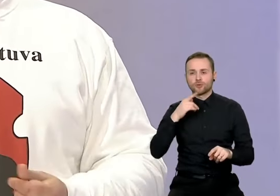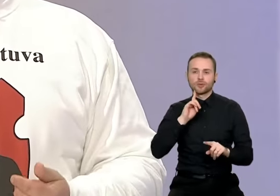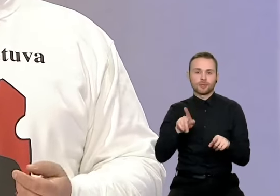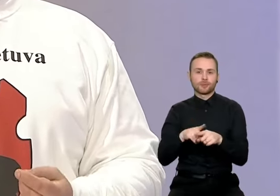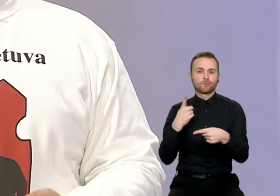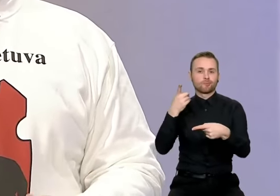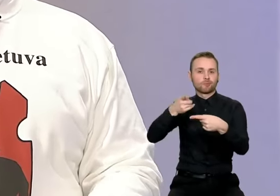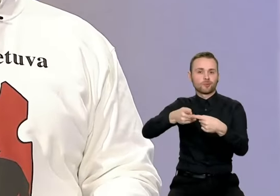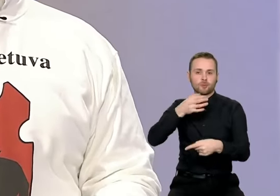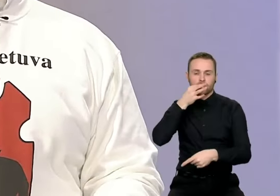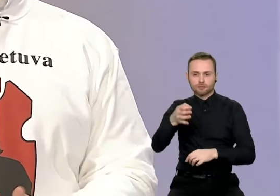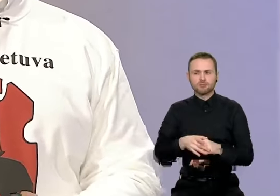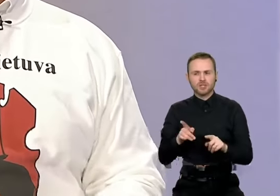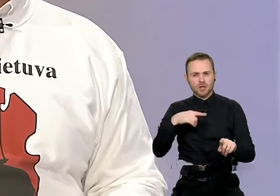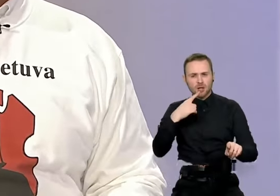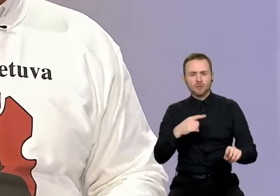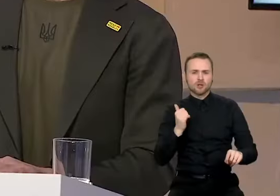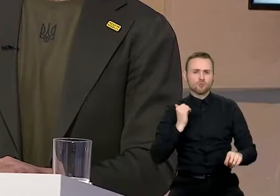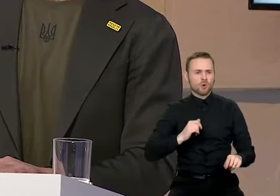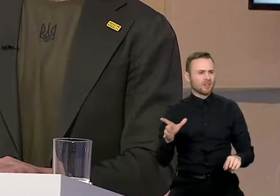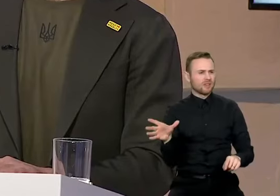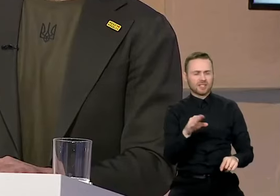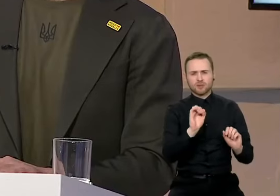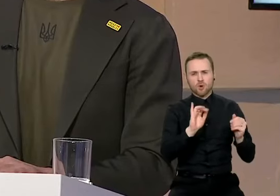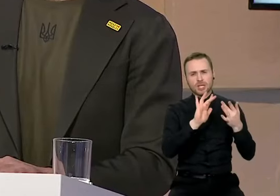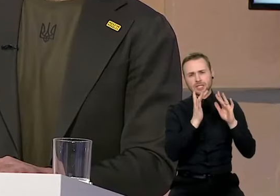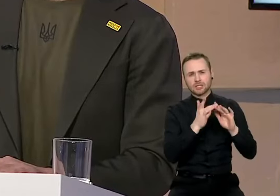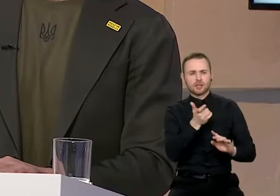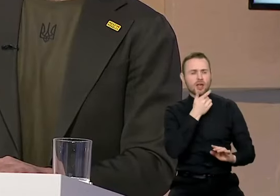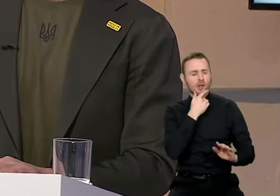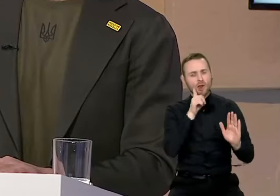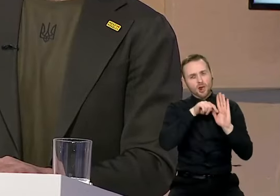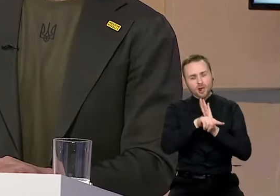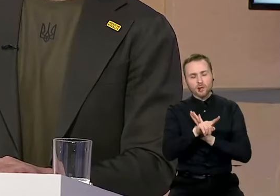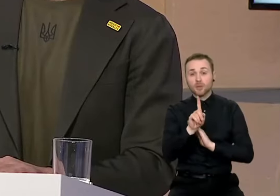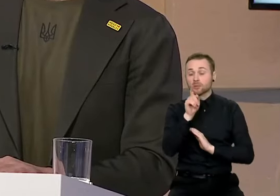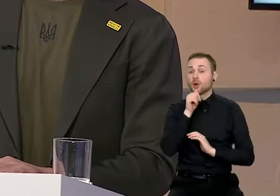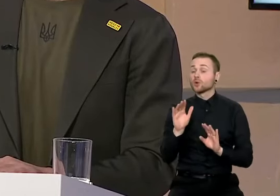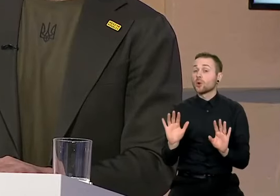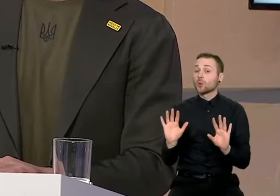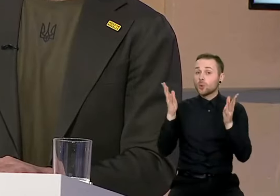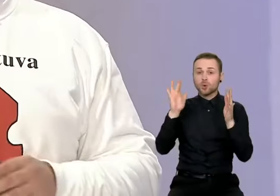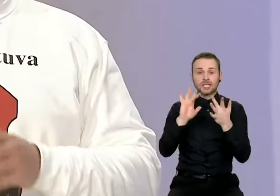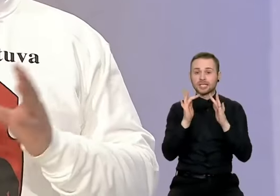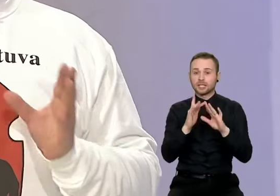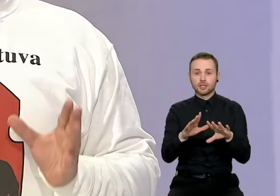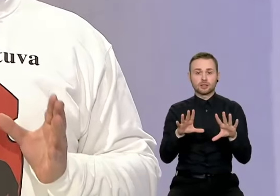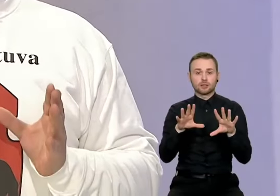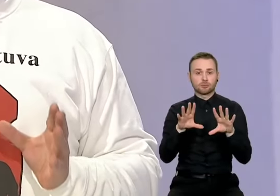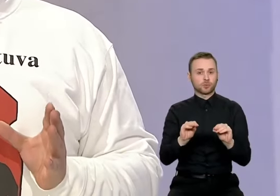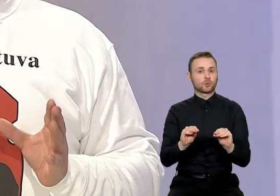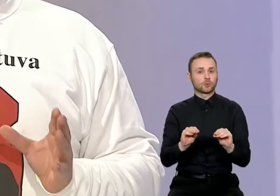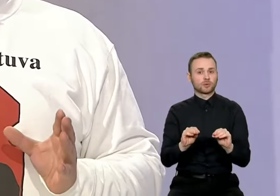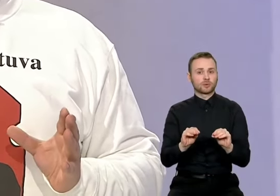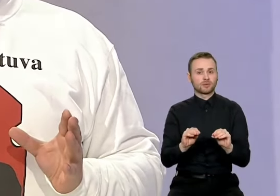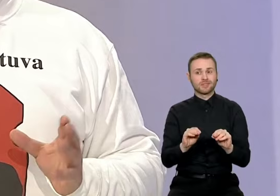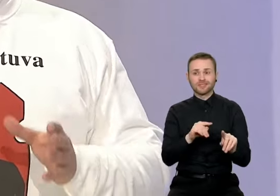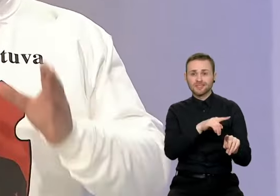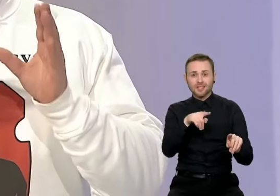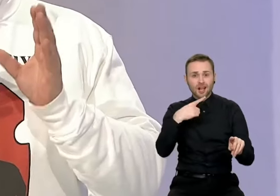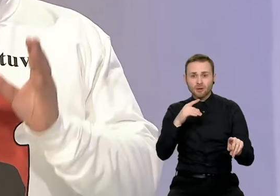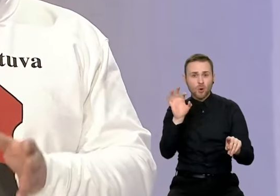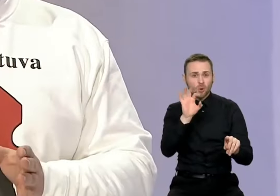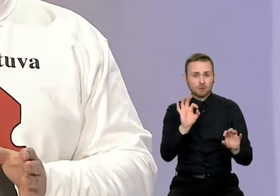vienas žmogus galės, kaip sakoma, pasiguglinti internete. Bet kas bus, jeigu nebus interneto ryšio? Apie šitą niekas